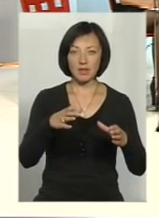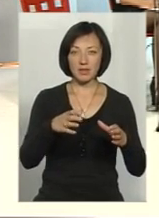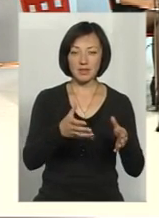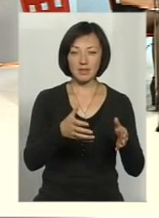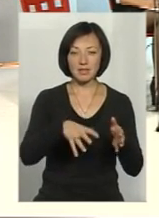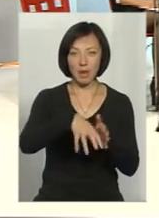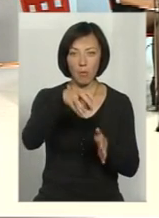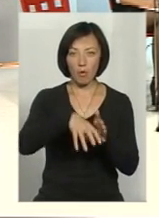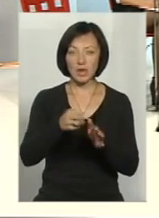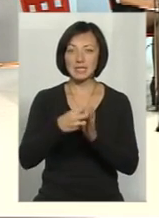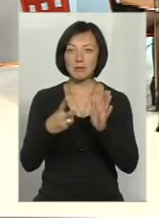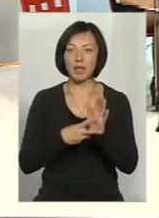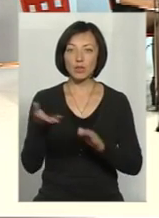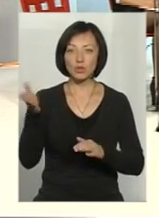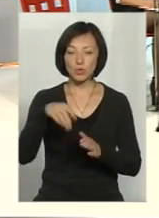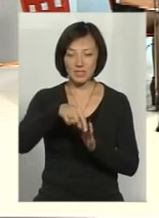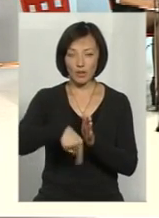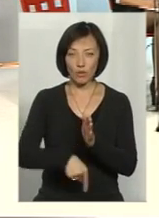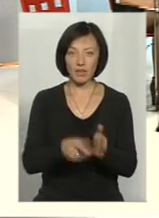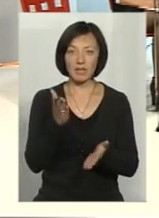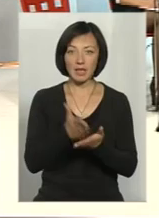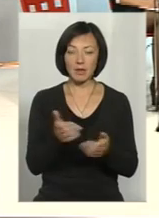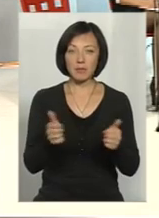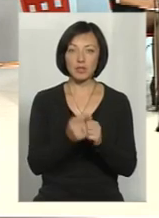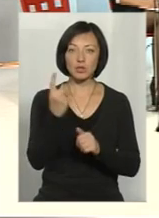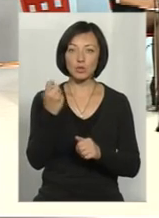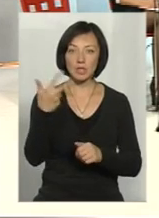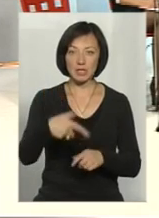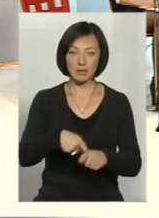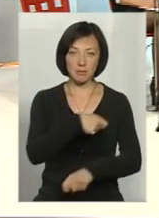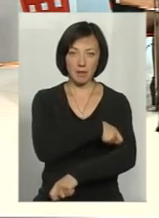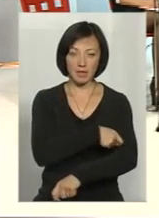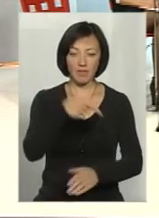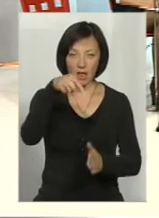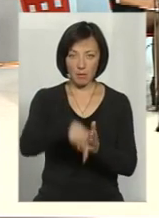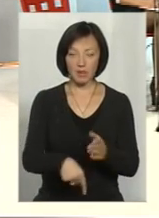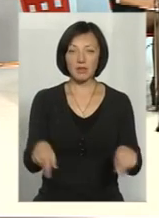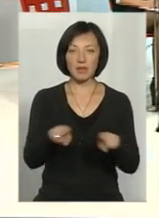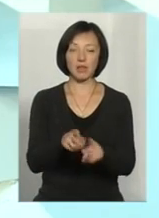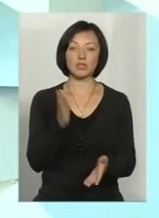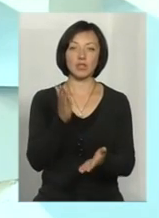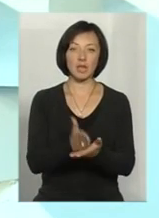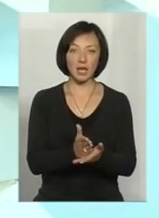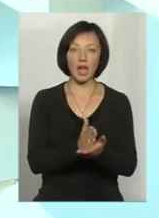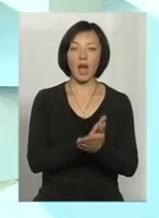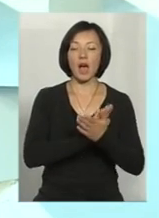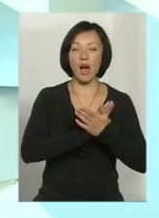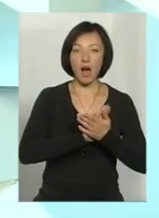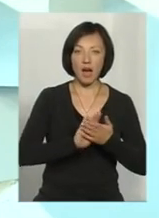глибиною. Її свердловини близько 130 метрів глибини. Тобто там теж є і артезіанське